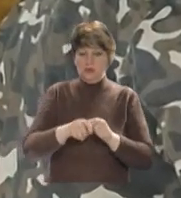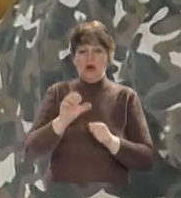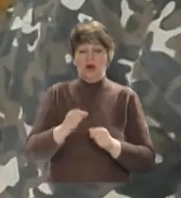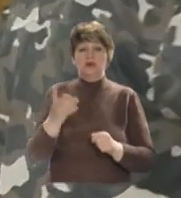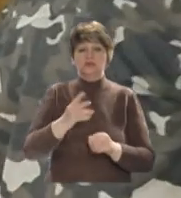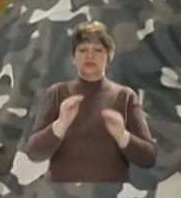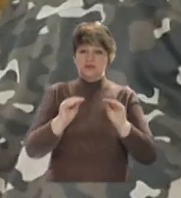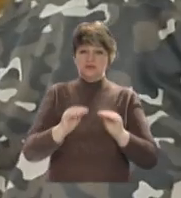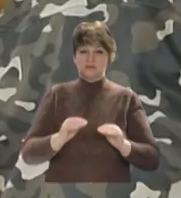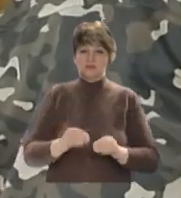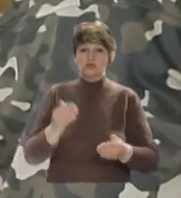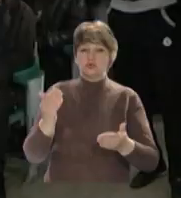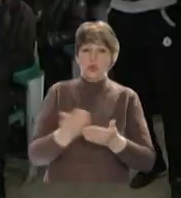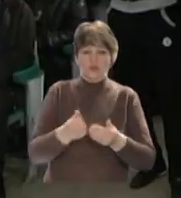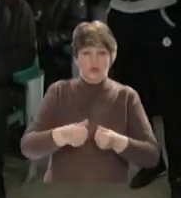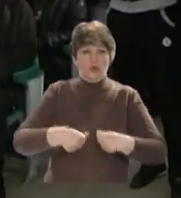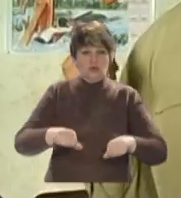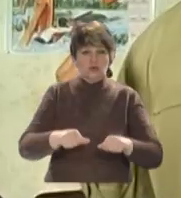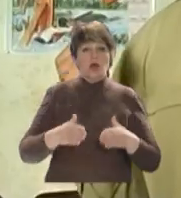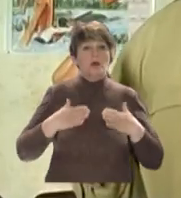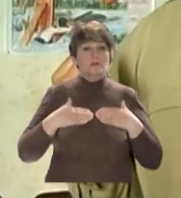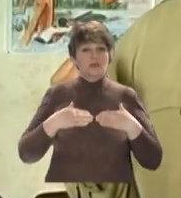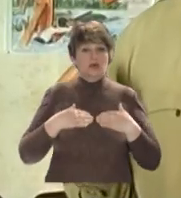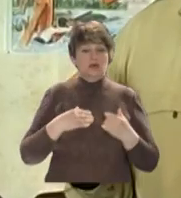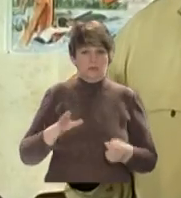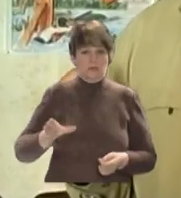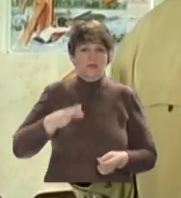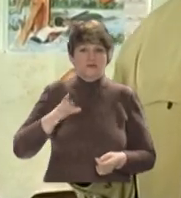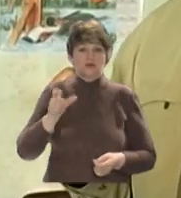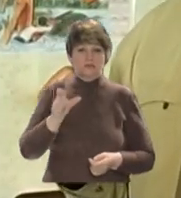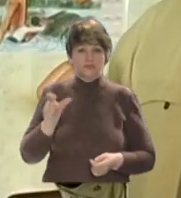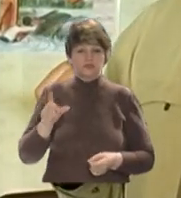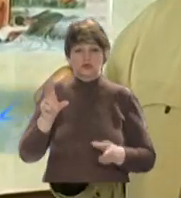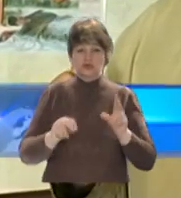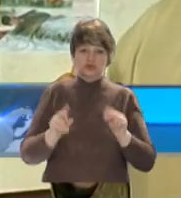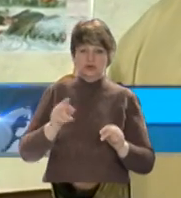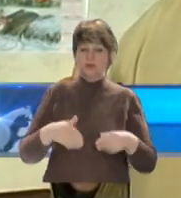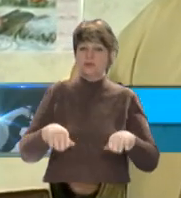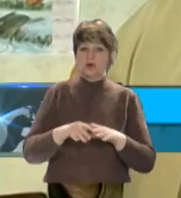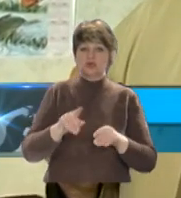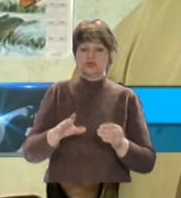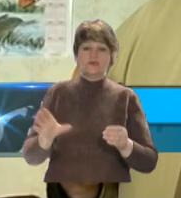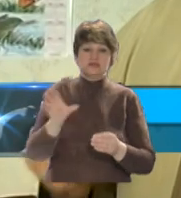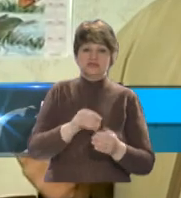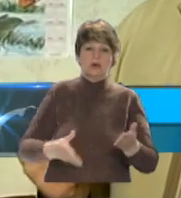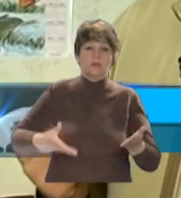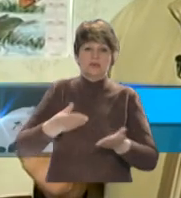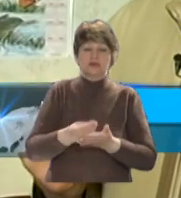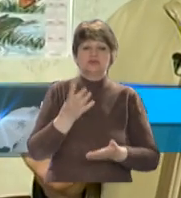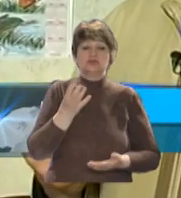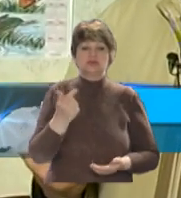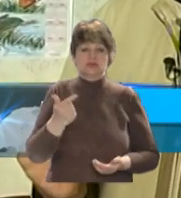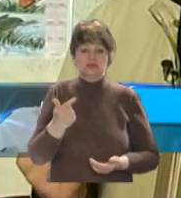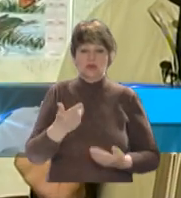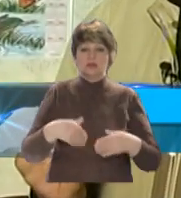сформувати нову, лояльну і неопереджену. Моїх опонентів, вони вважають так, що всі платять по 400